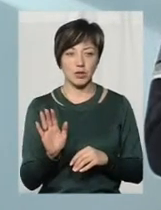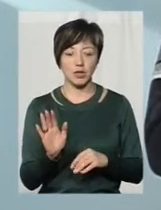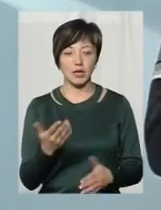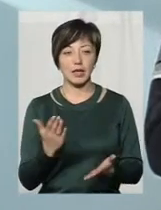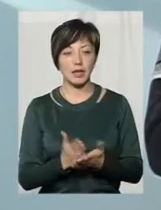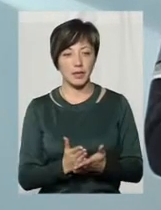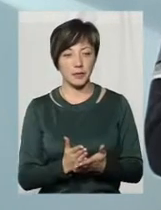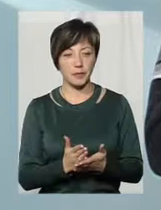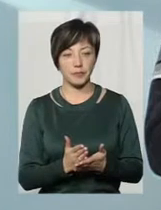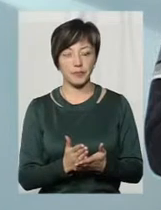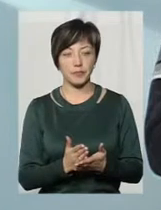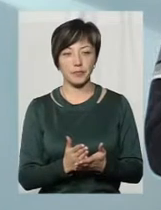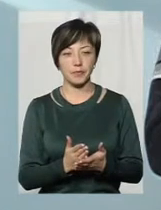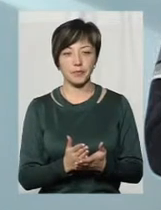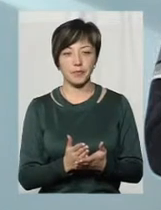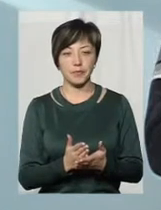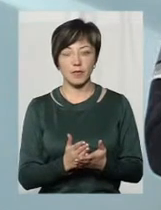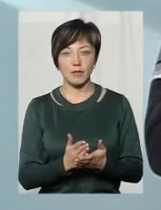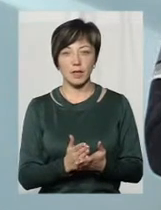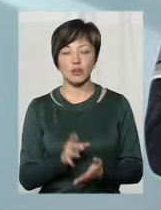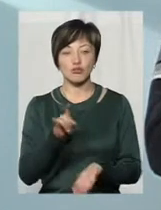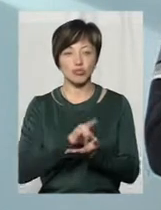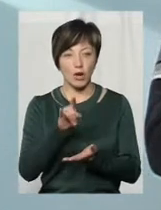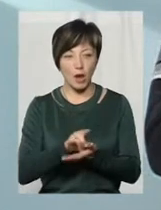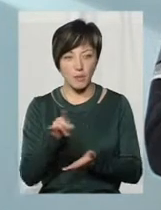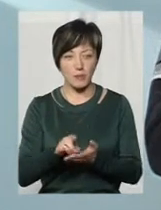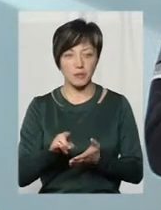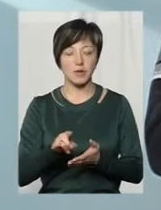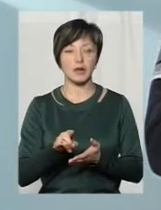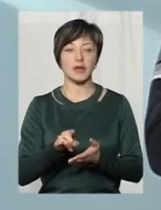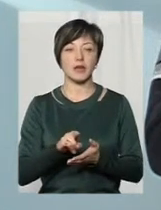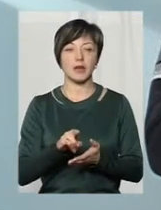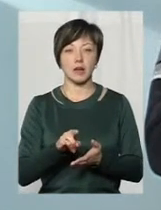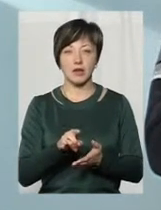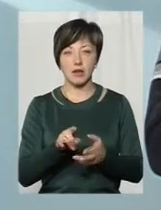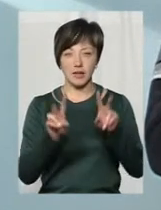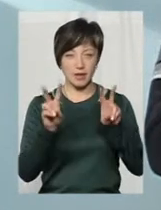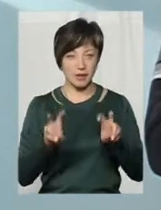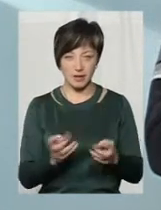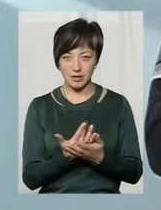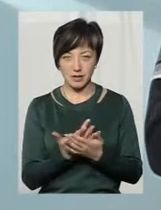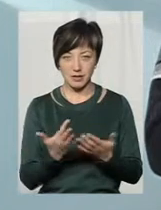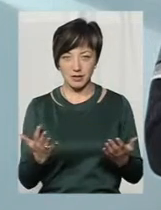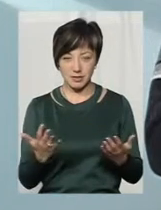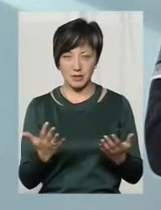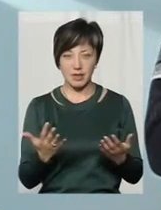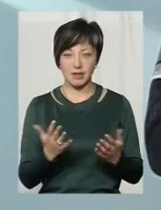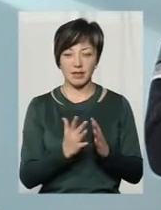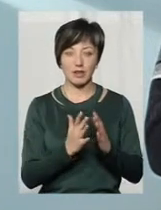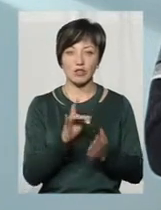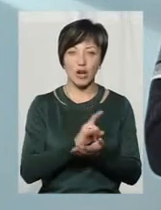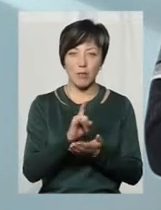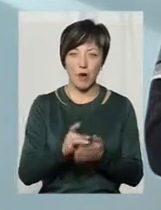спостерігається значна щільність жаби ставкової, жаби гостромордої, жаби трав'яної,